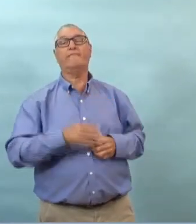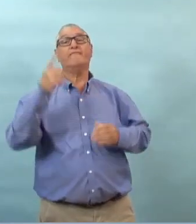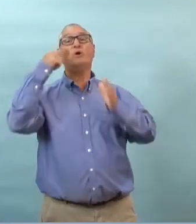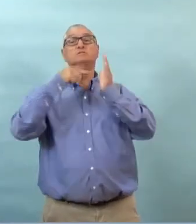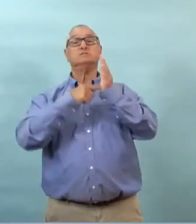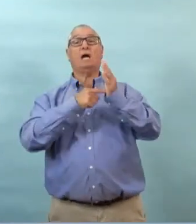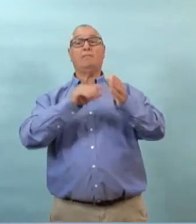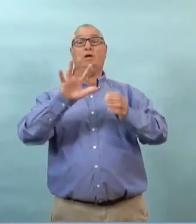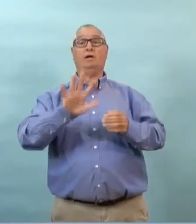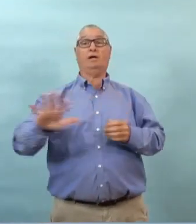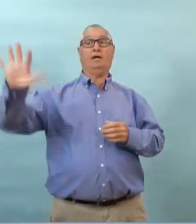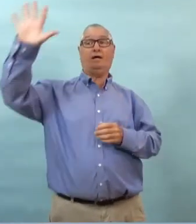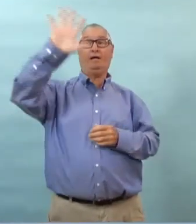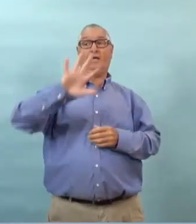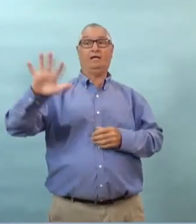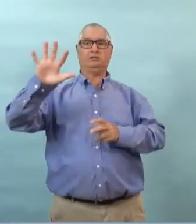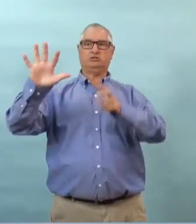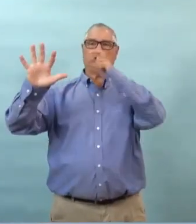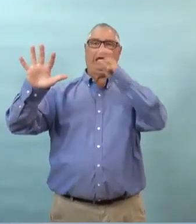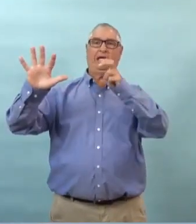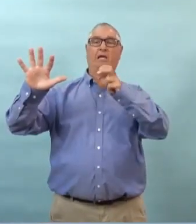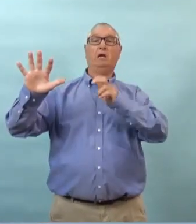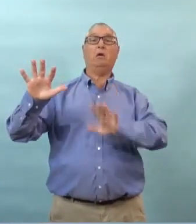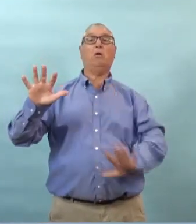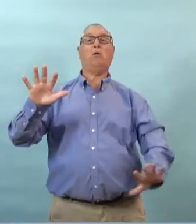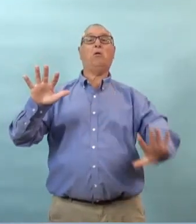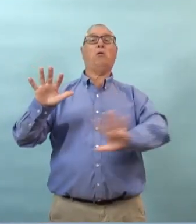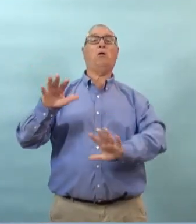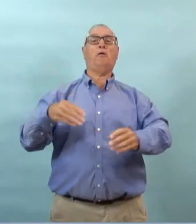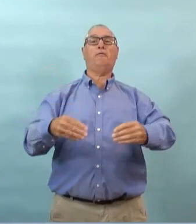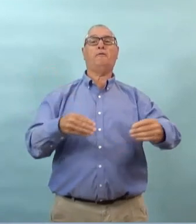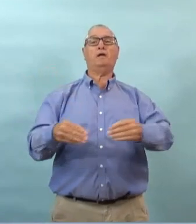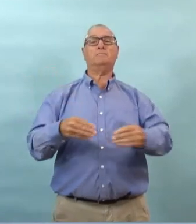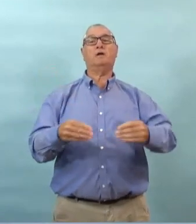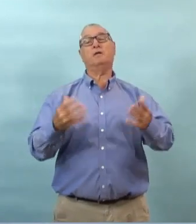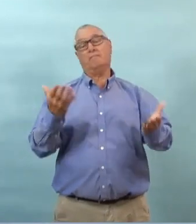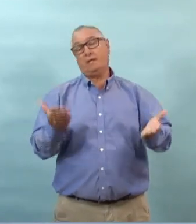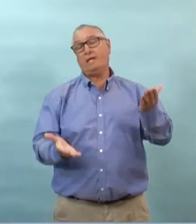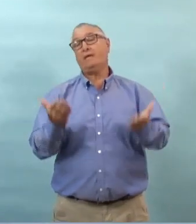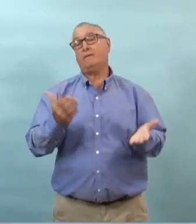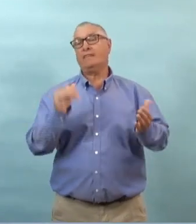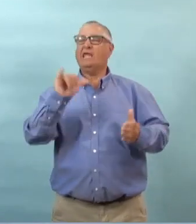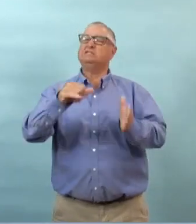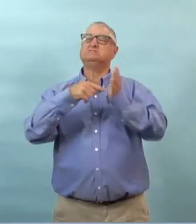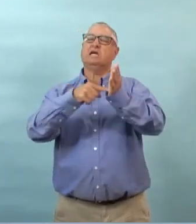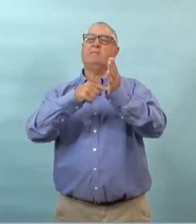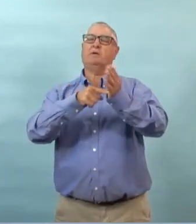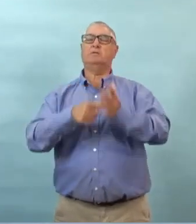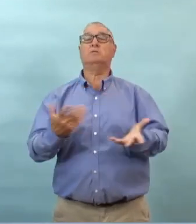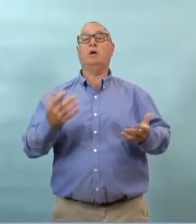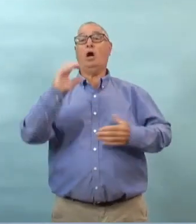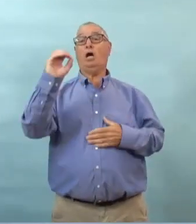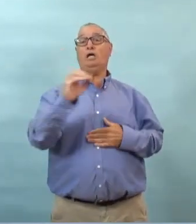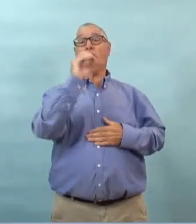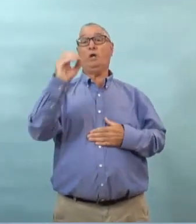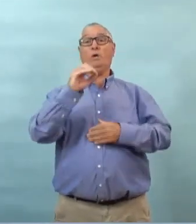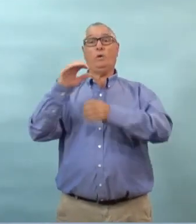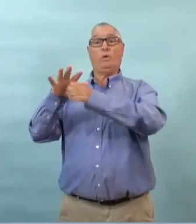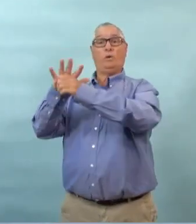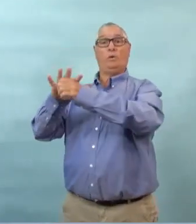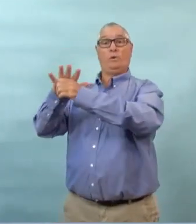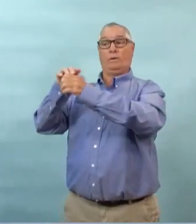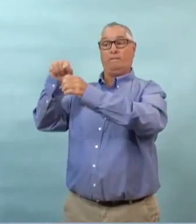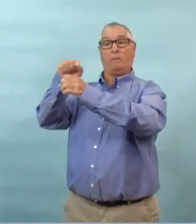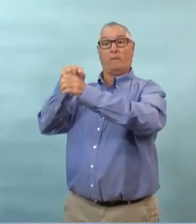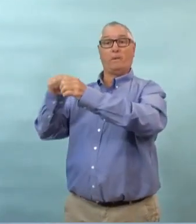il y a des provinces où les ordonnances donnent lieu à des amendes et des